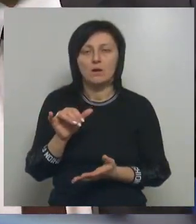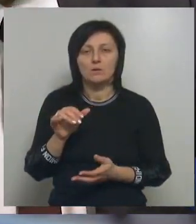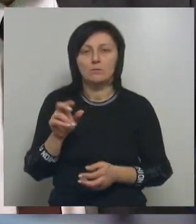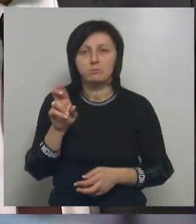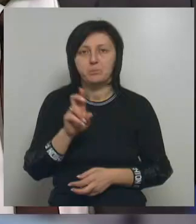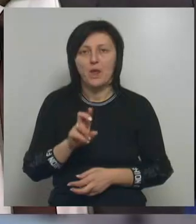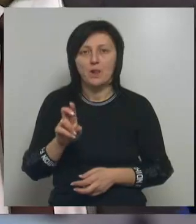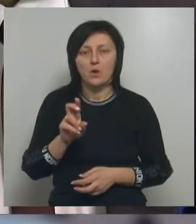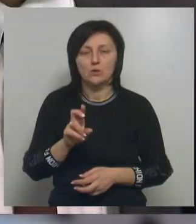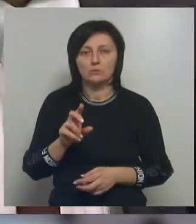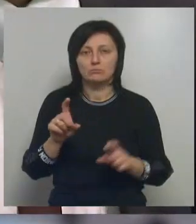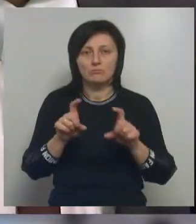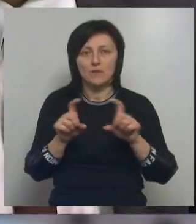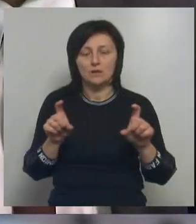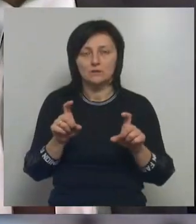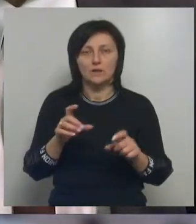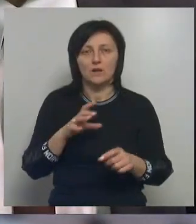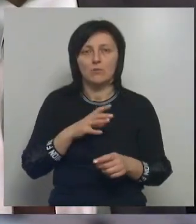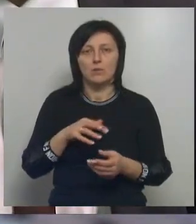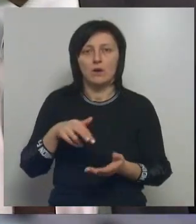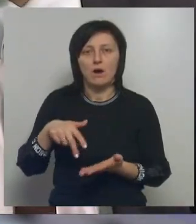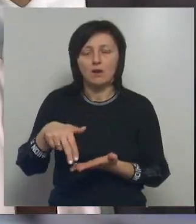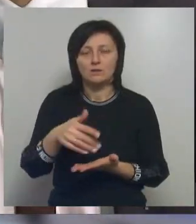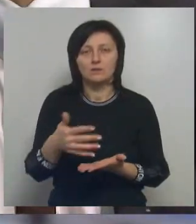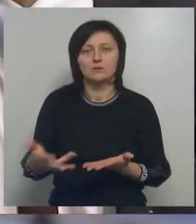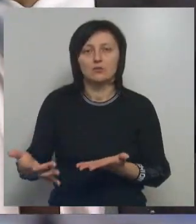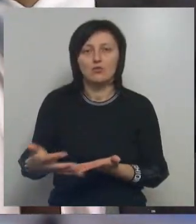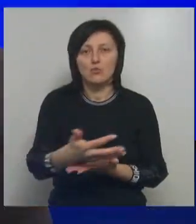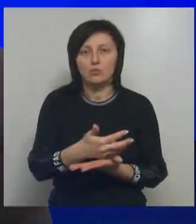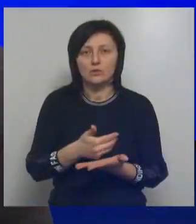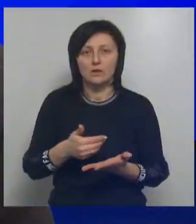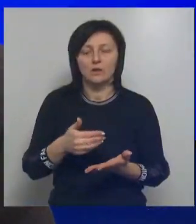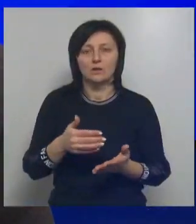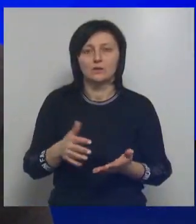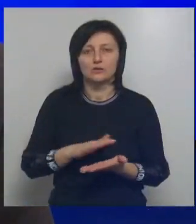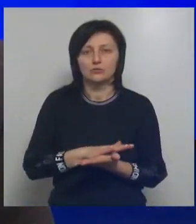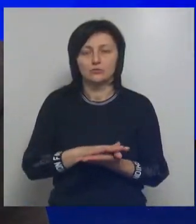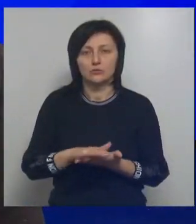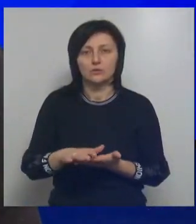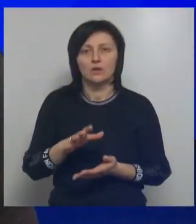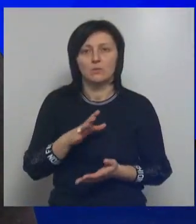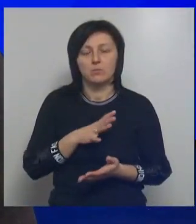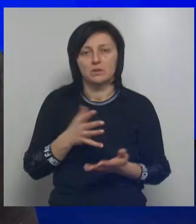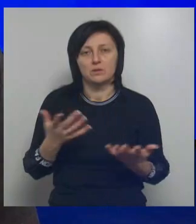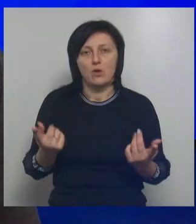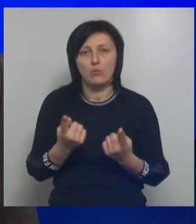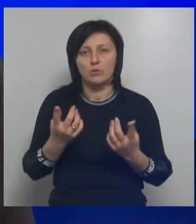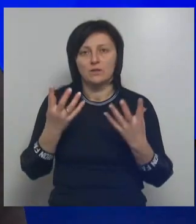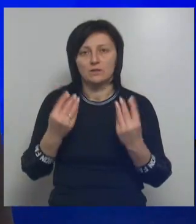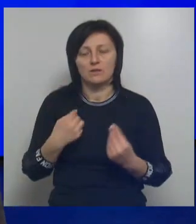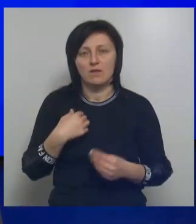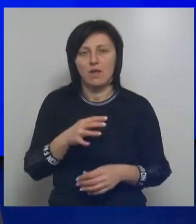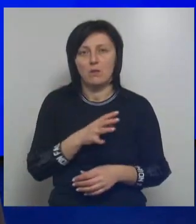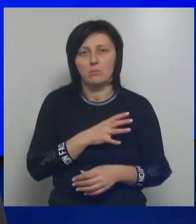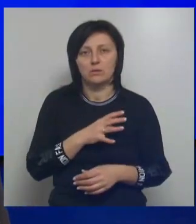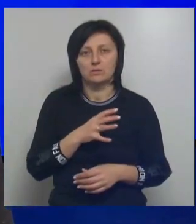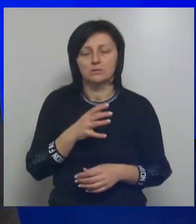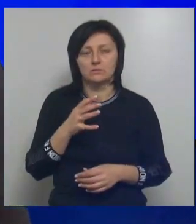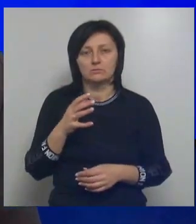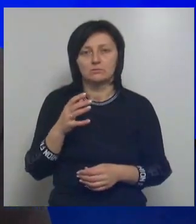так по центру ходили, как бы из-за одного сектора в другой. Был обычный день, по-моему, я с работы ехал, звонят